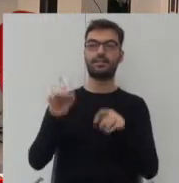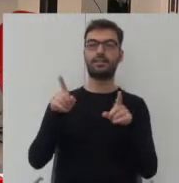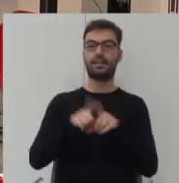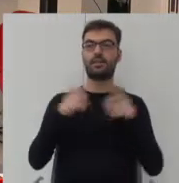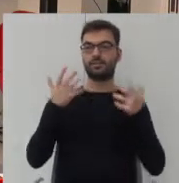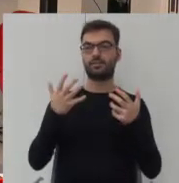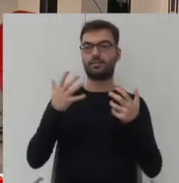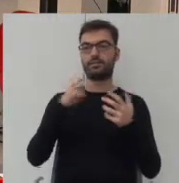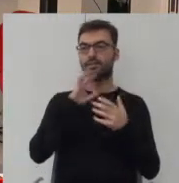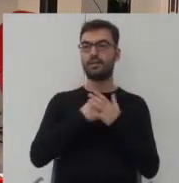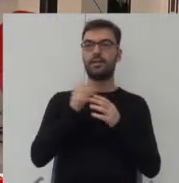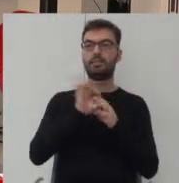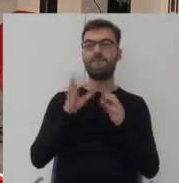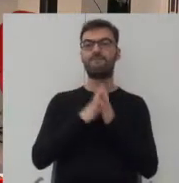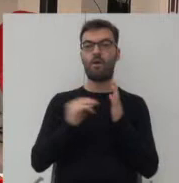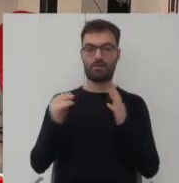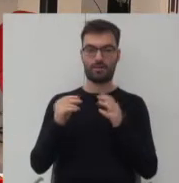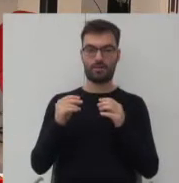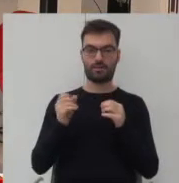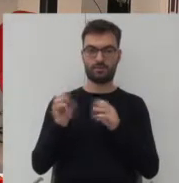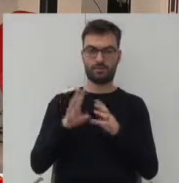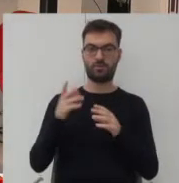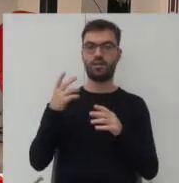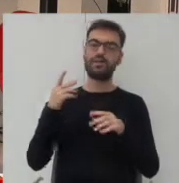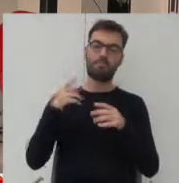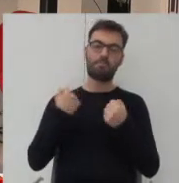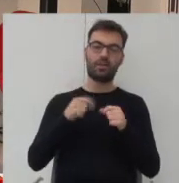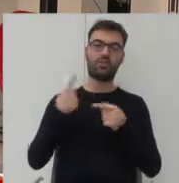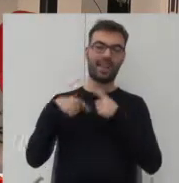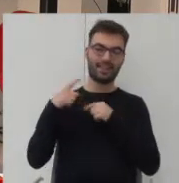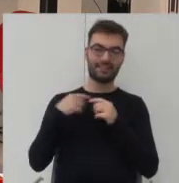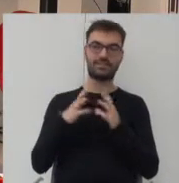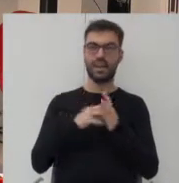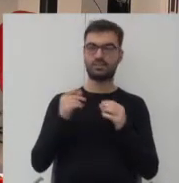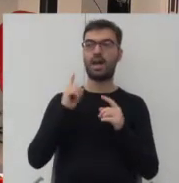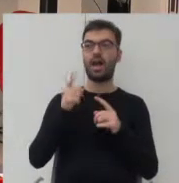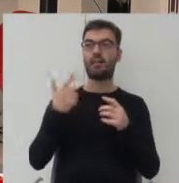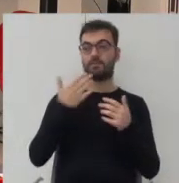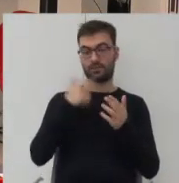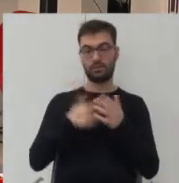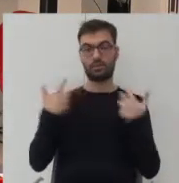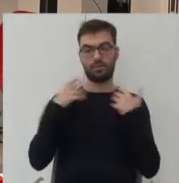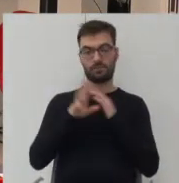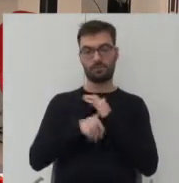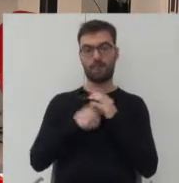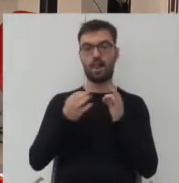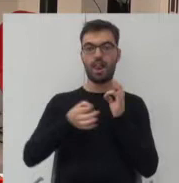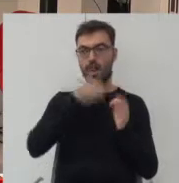stosuje pewne formalne środki, które w zasadzie są bardzo tradycyjne, ale powodują, że życie w mieście jest lepsze. Jakby